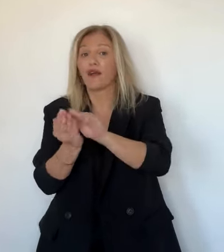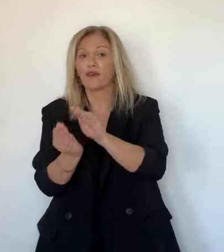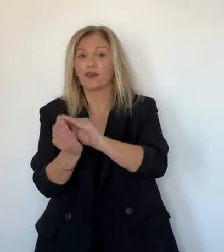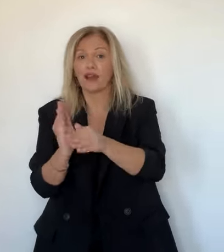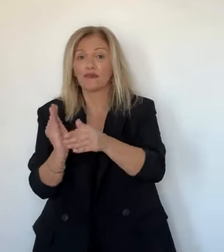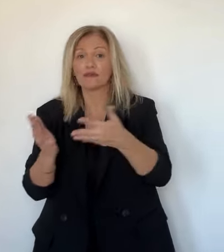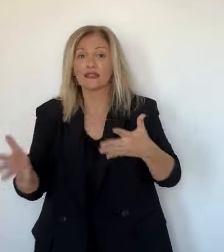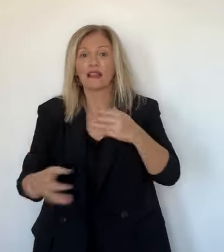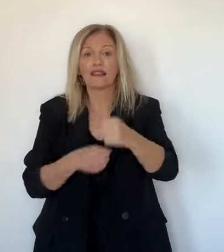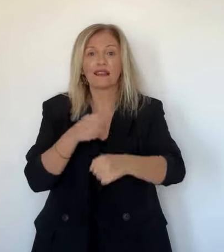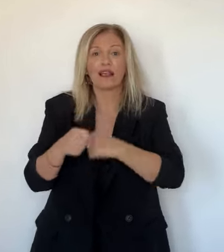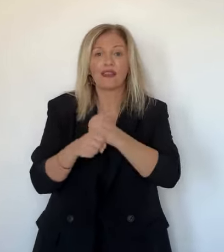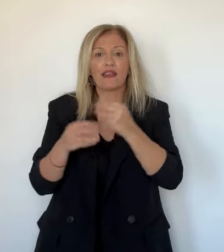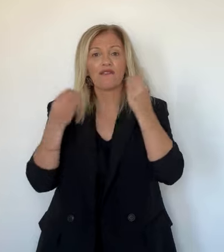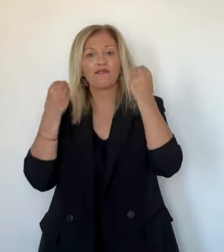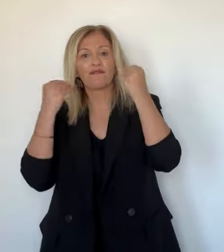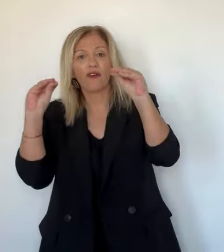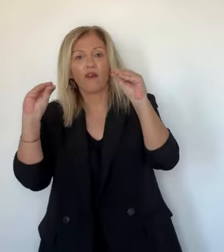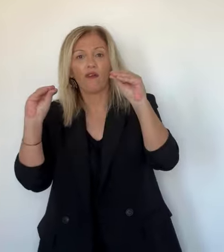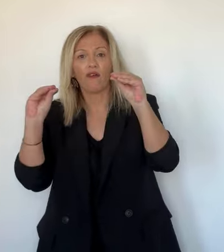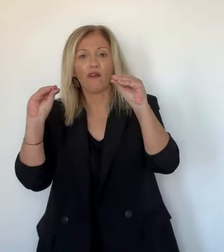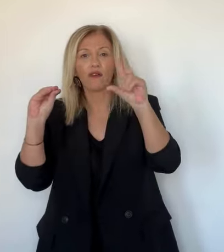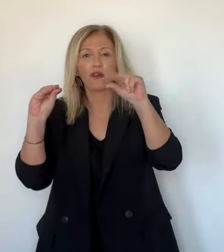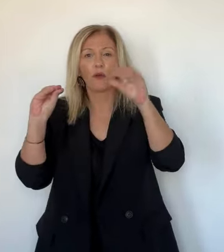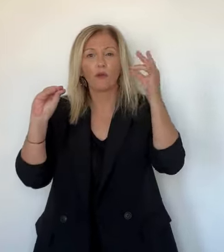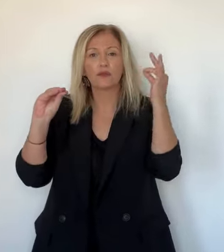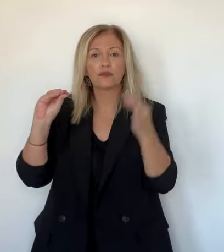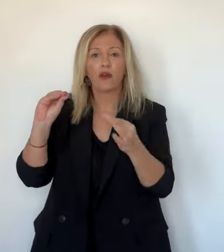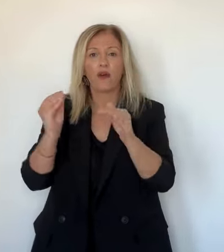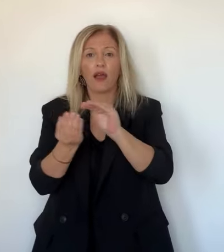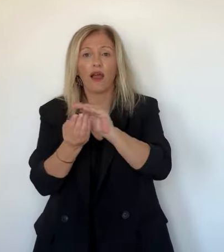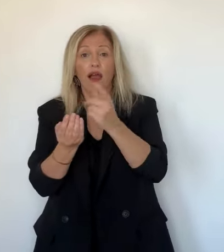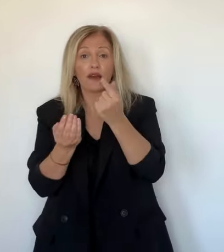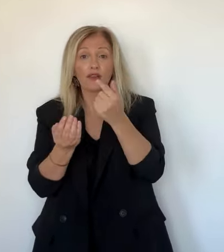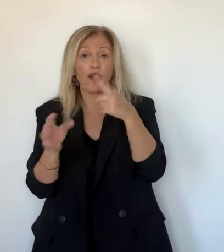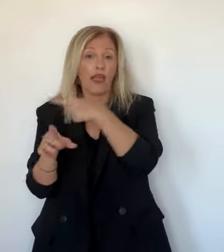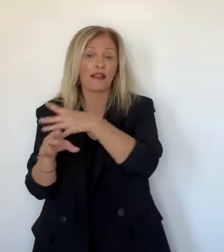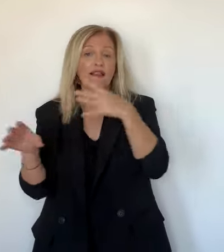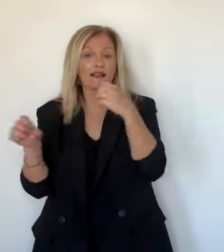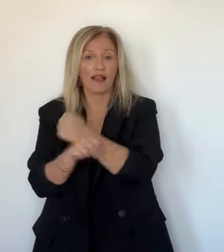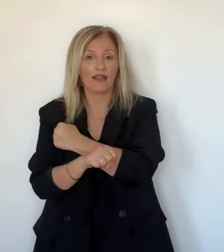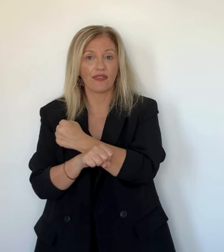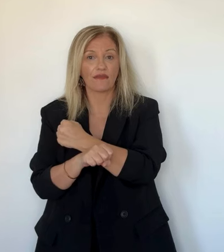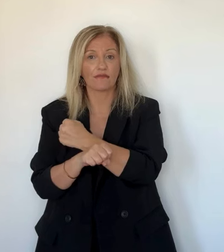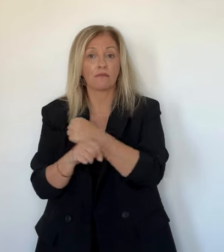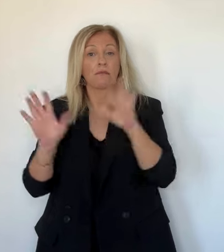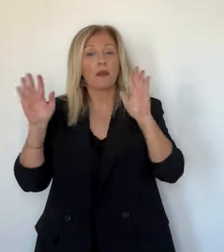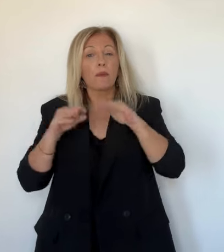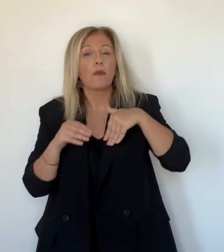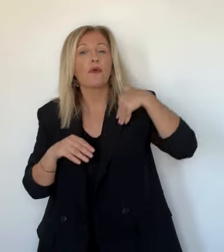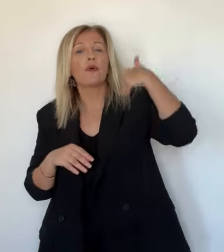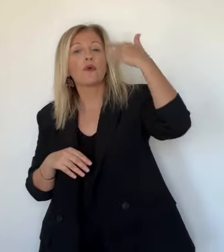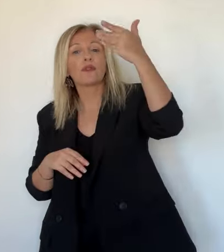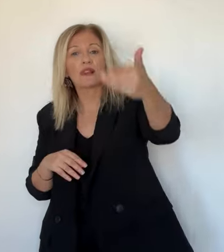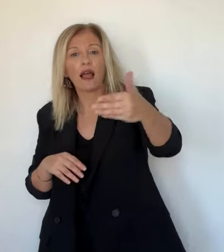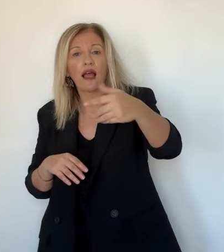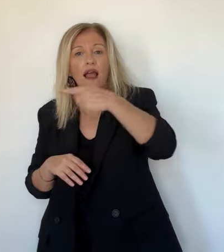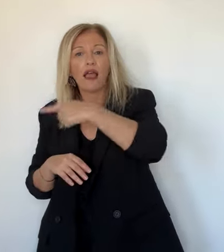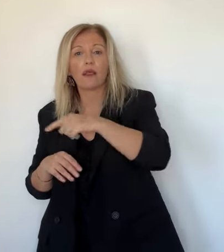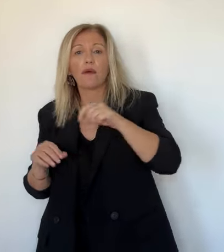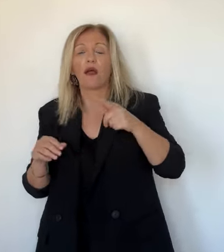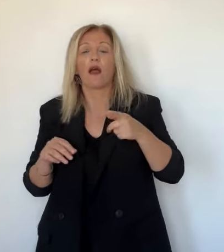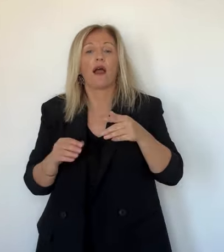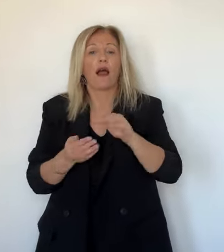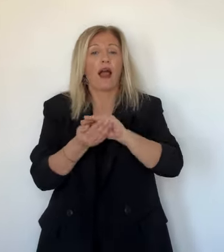'arboricultrice a prévu de planter 3,5 hectares supplémentaires d'avocatiers dans les prochains mois. Cette année, cette culture devrait représenter 30